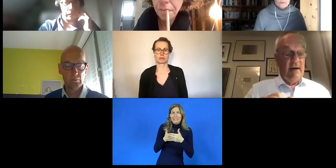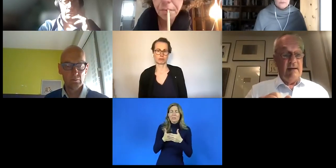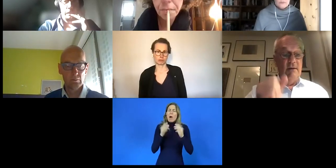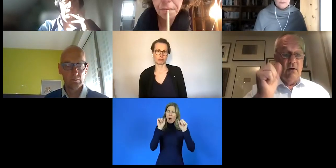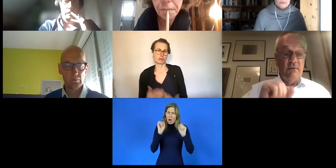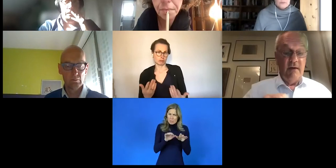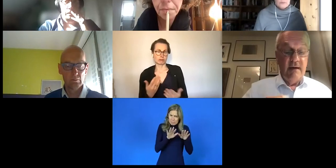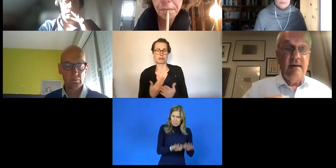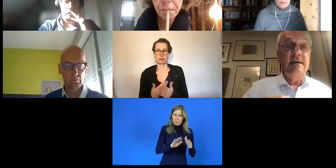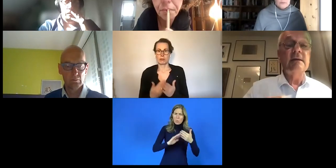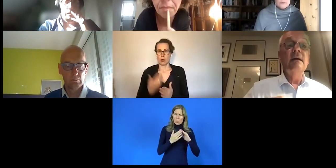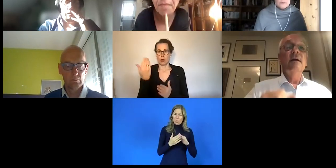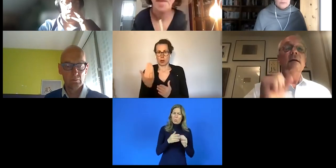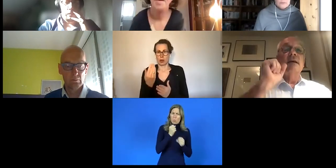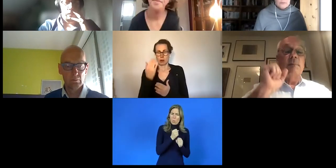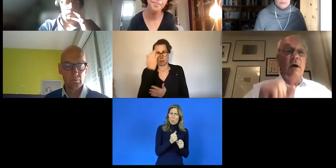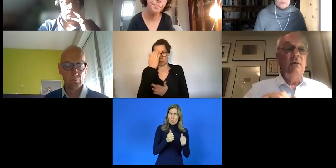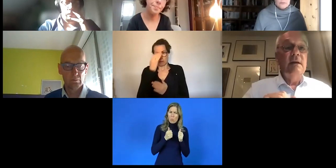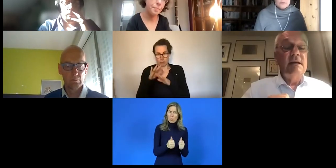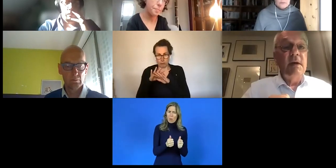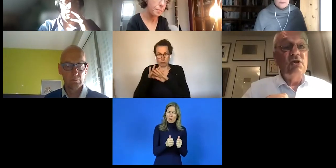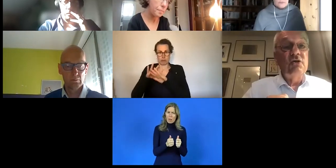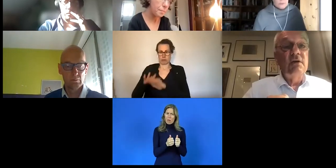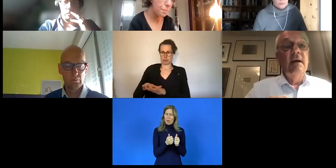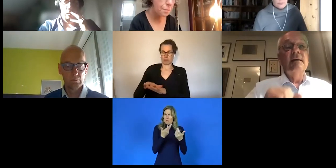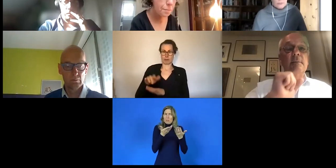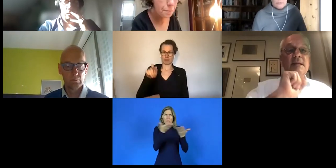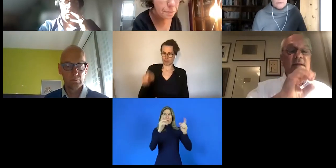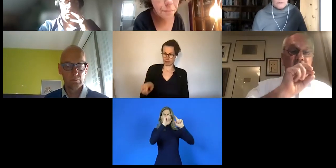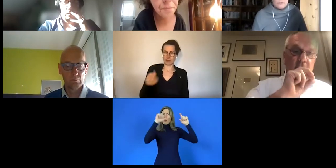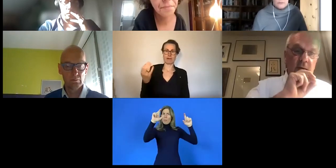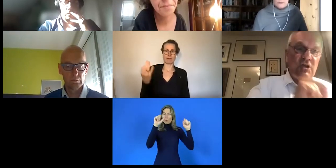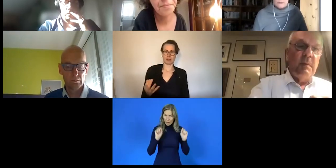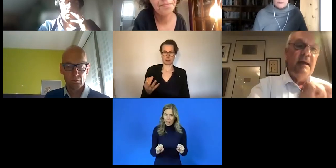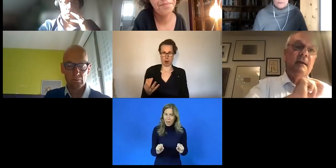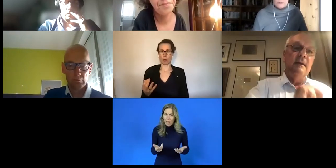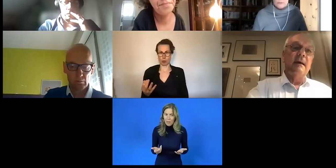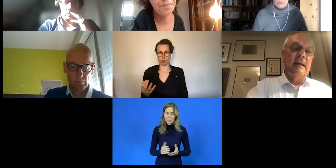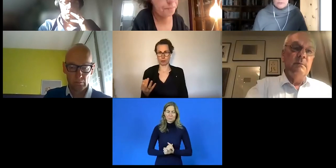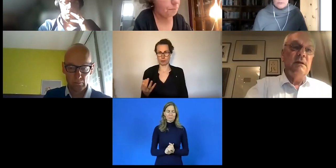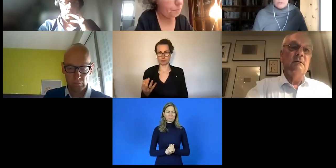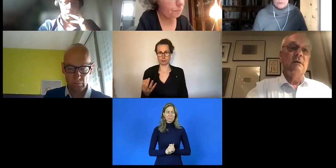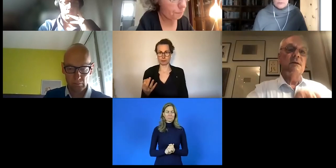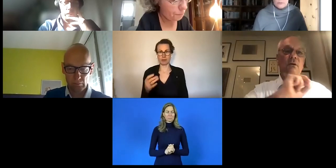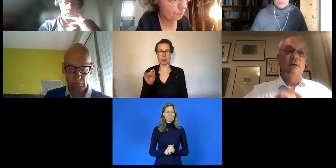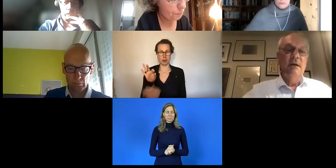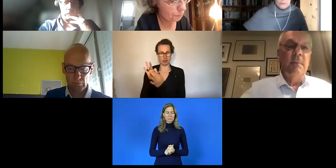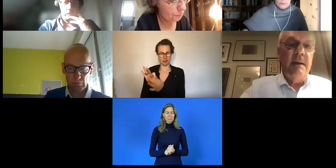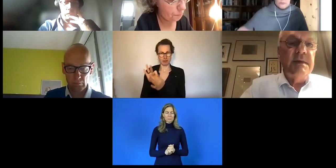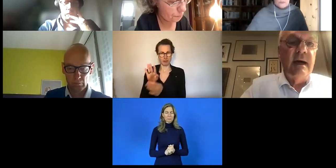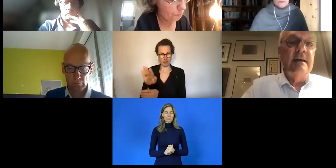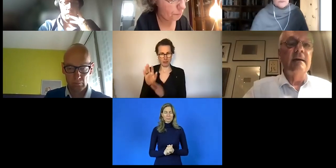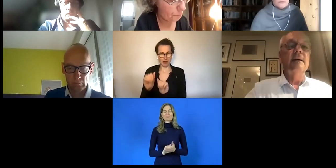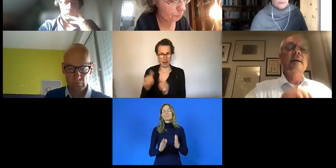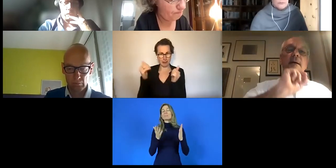Frage. Die neue Frage ist, was brauchen diese Menschen, damit sie entsprechend ihrer Lebenssituation, ihrem